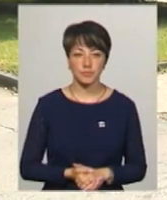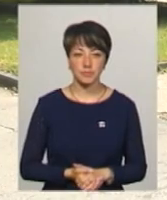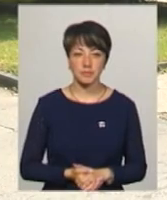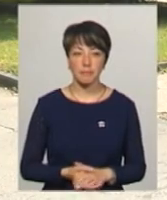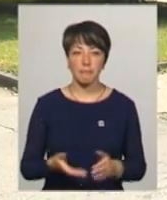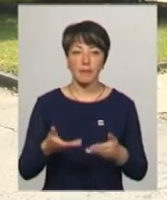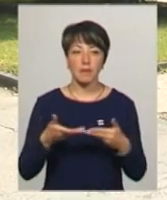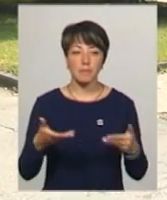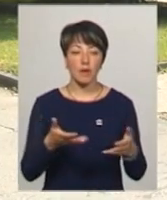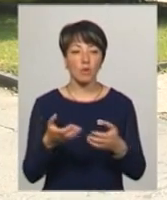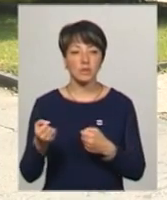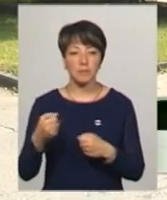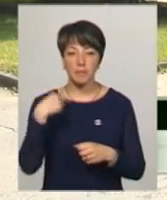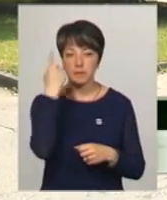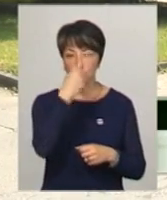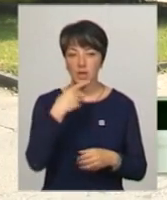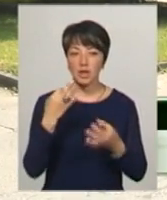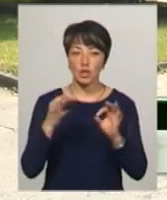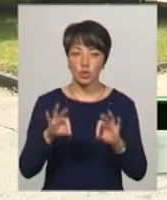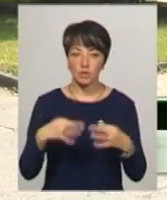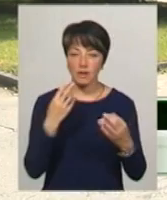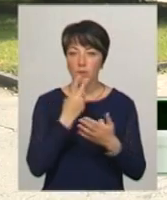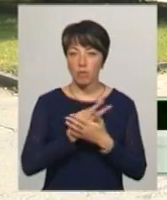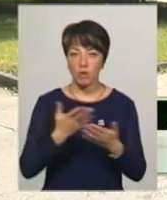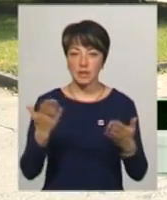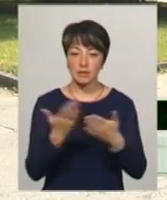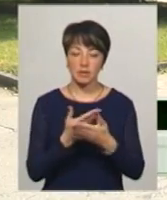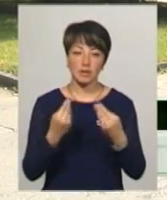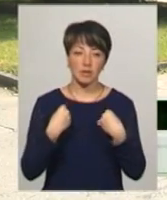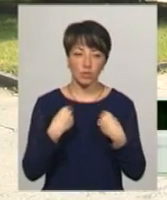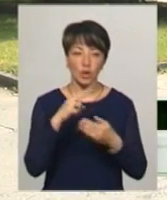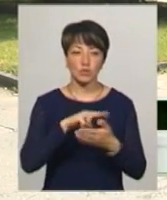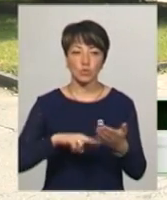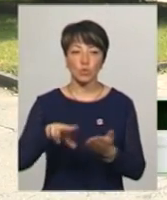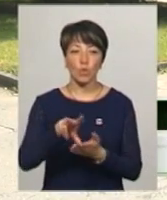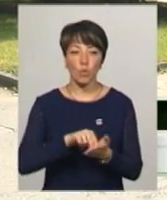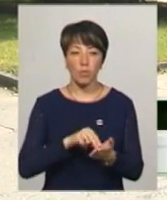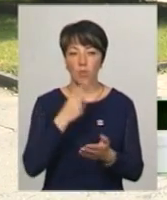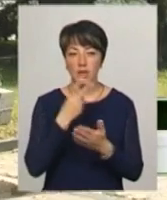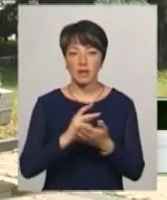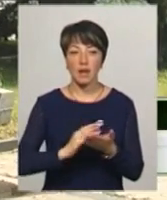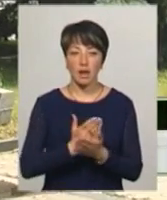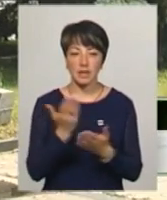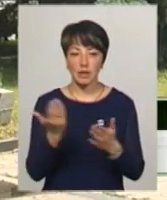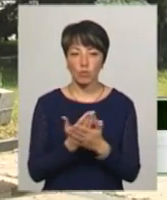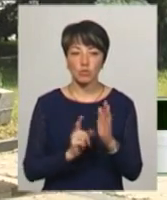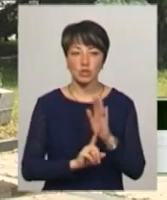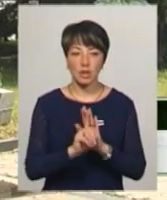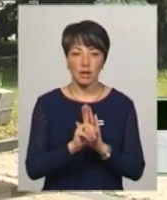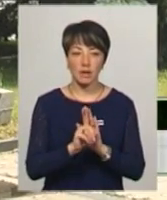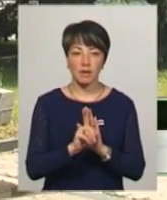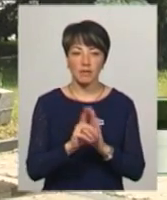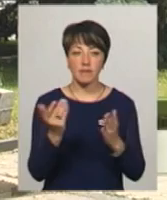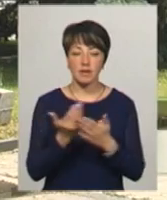Ми отримуємо персональний дозвіл на показ та кінокомпанії надають нам ліцензійну копію, тому ми показуємо якісне кіно. Починаємо ми переглядом